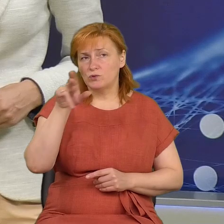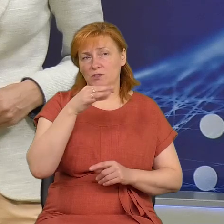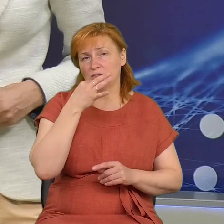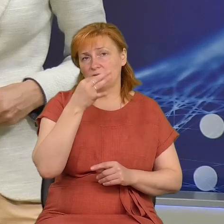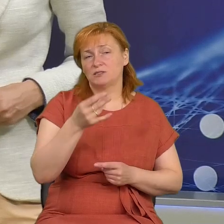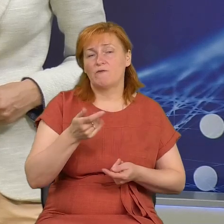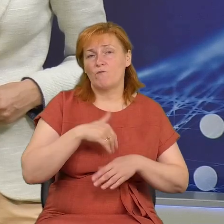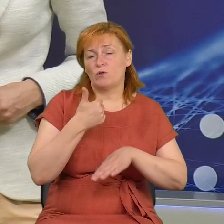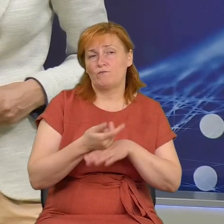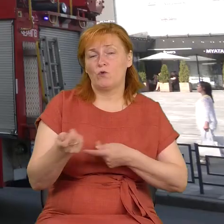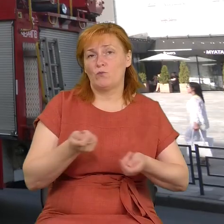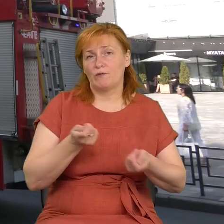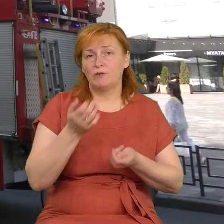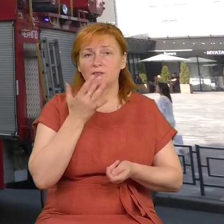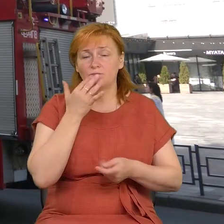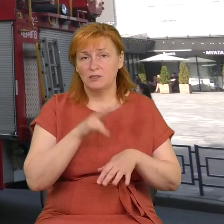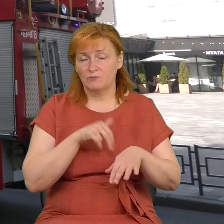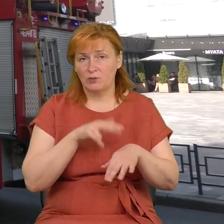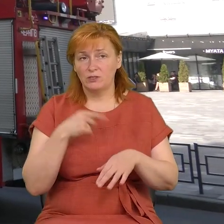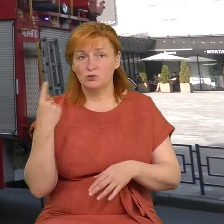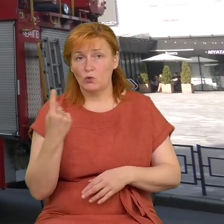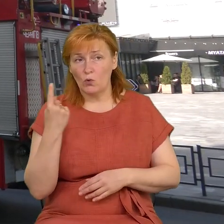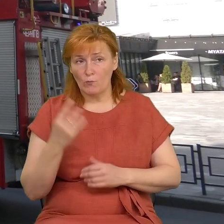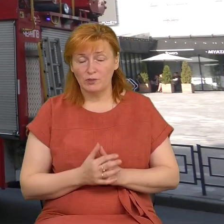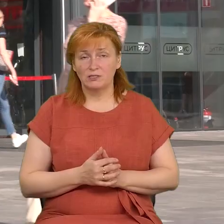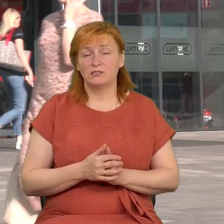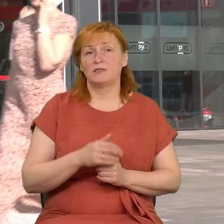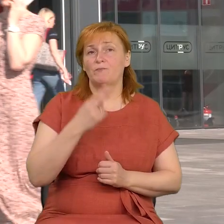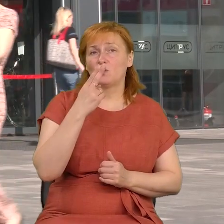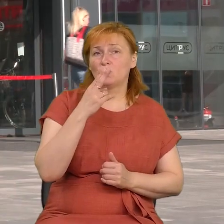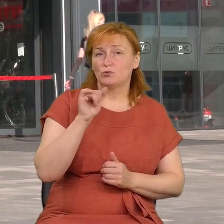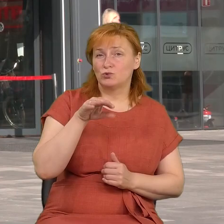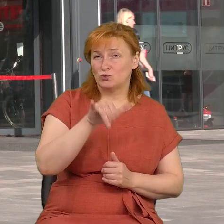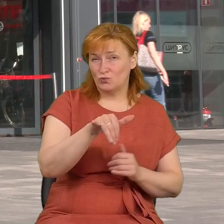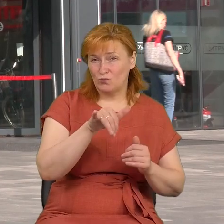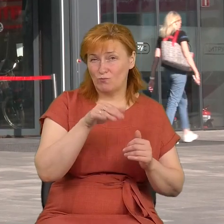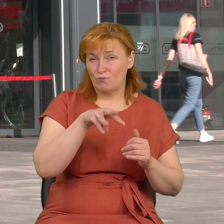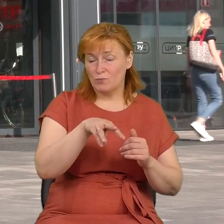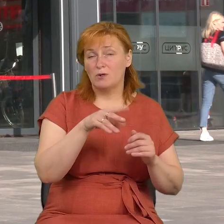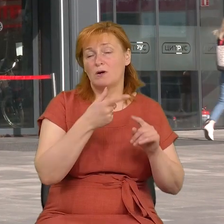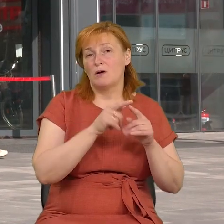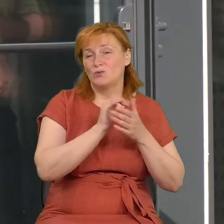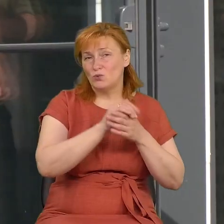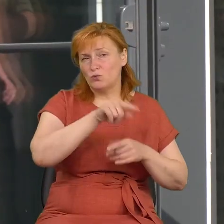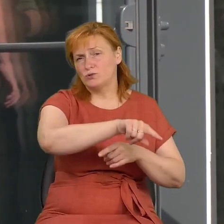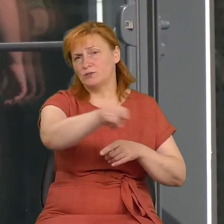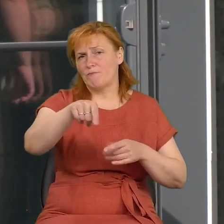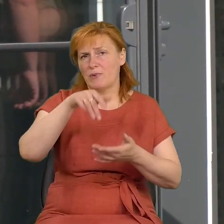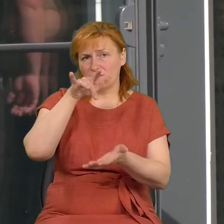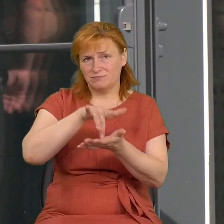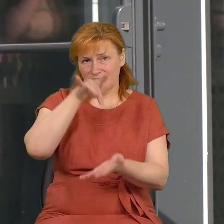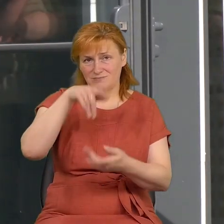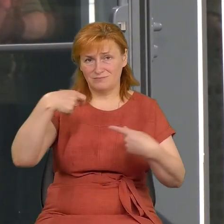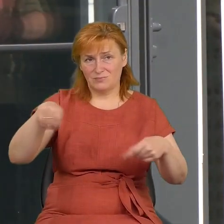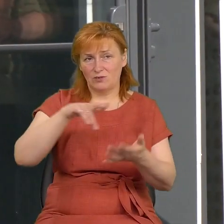управлінні Нацполіції області. Людей вивели з приміщень правоохоронці та оточили будівлі трьох ТРЦ. На місці працювали